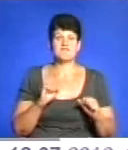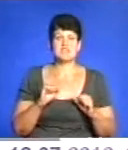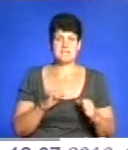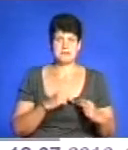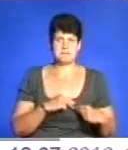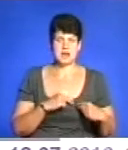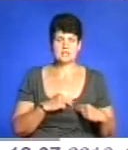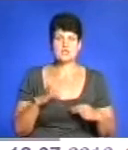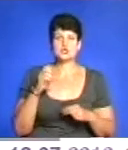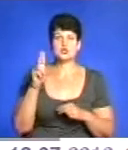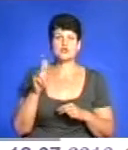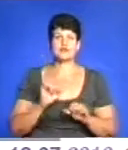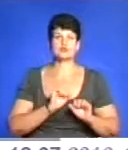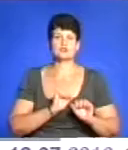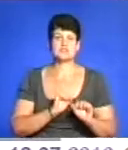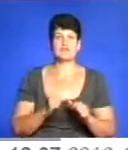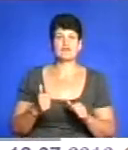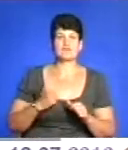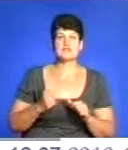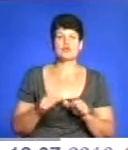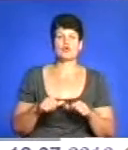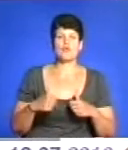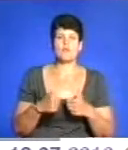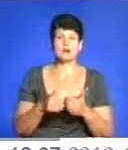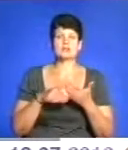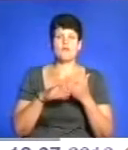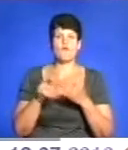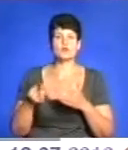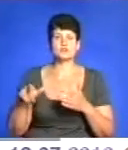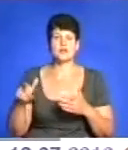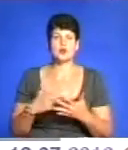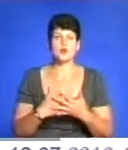соціального захисту, з військоматами, з волонтерами, з громадськими організаціями, з роботодатами.